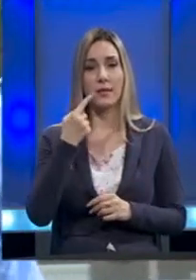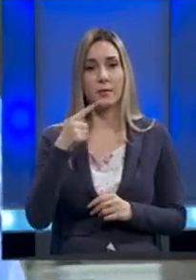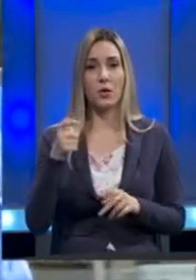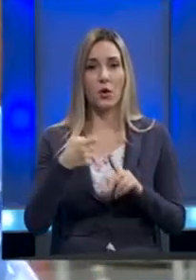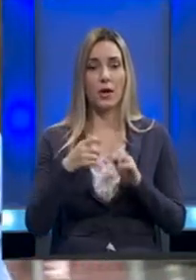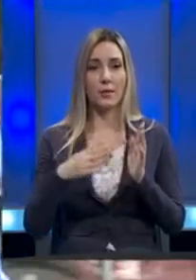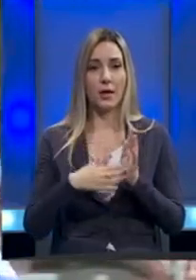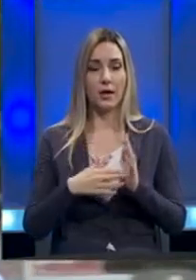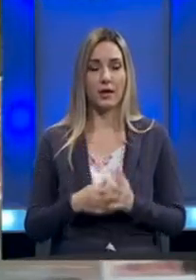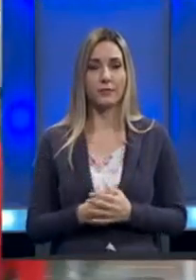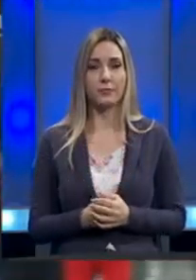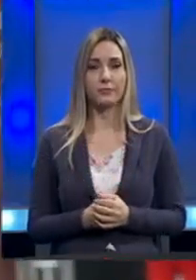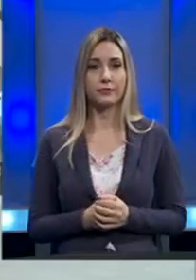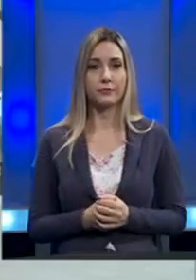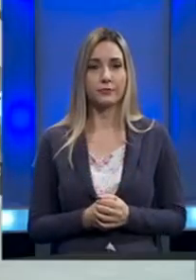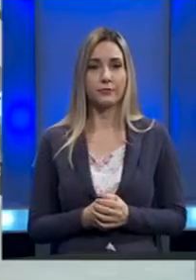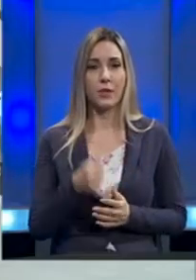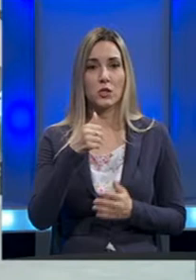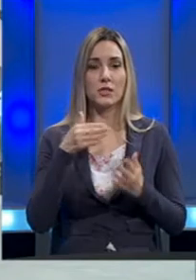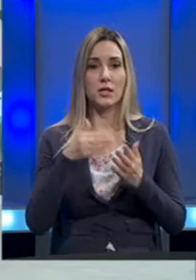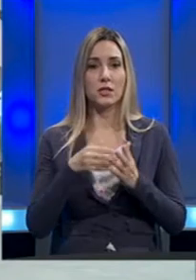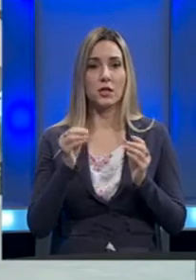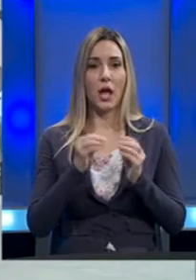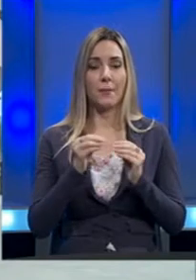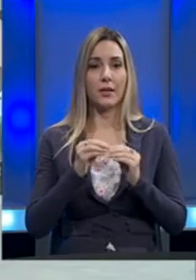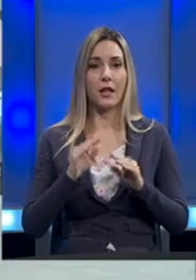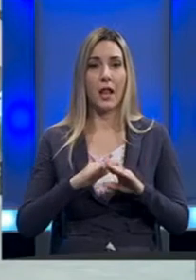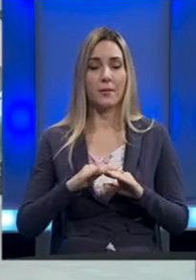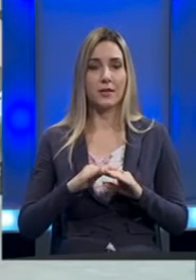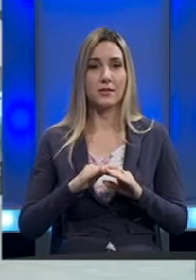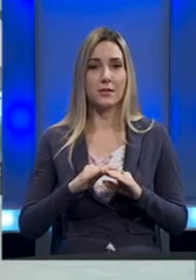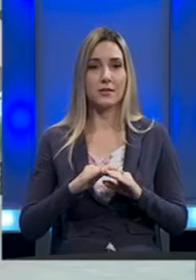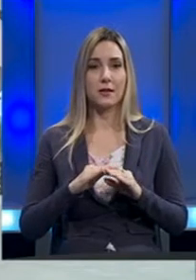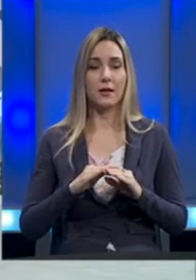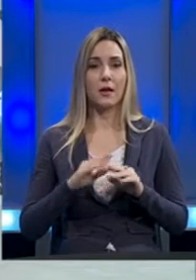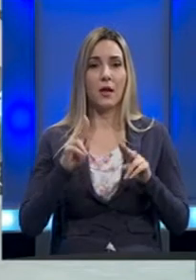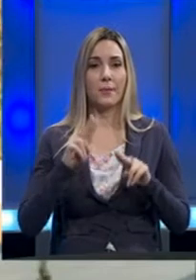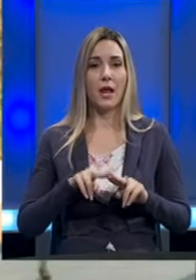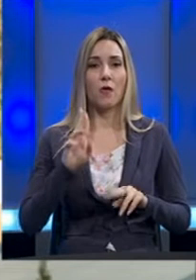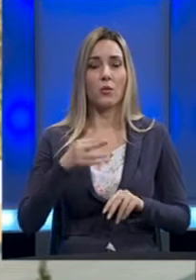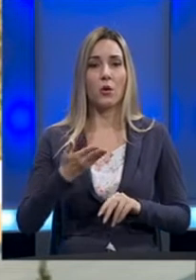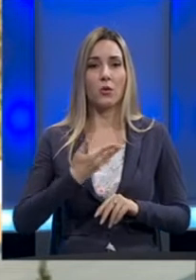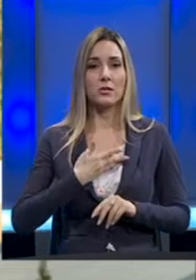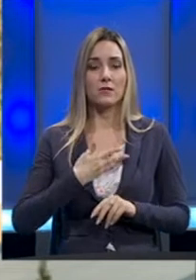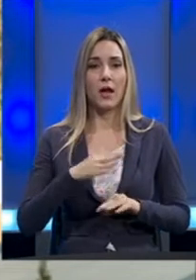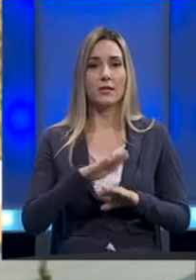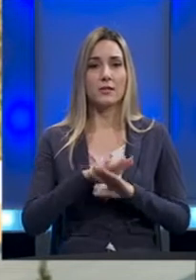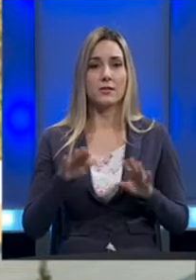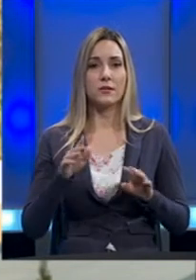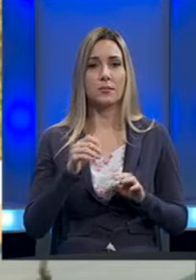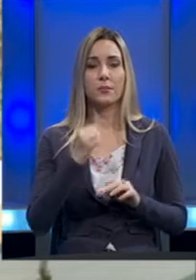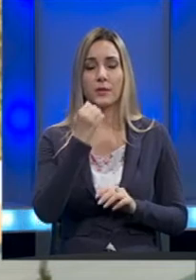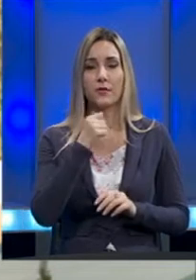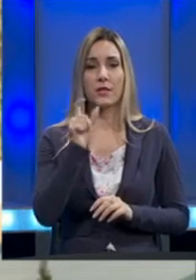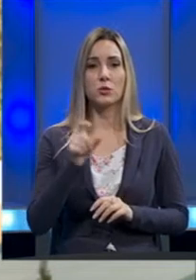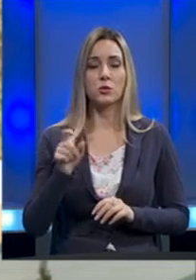marata. Što se tiče aprila mjeseca, znači pravo mogu da ostvare svi oni privrednih subjekti